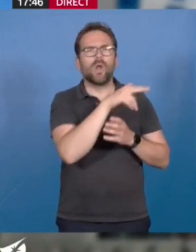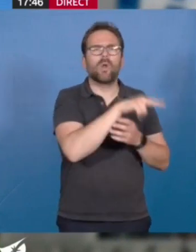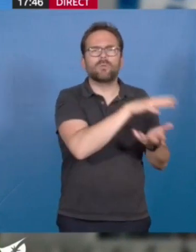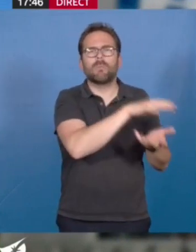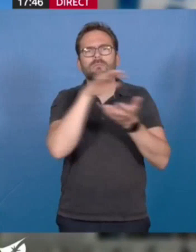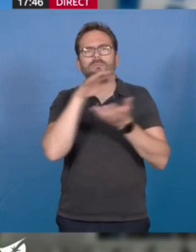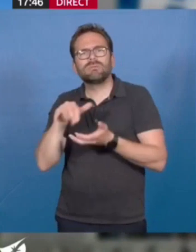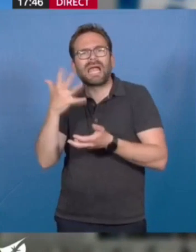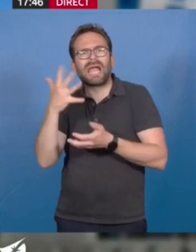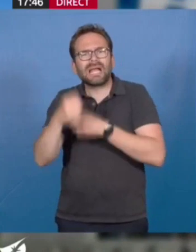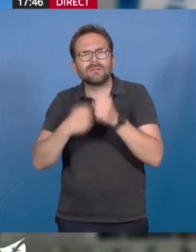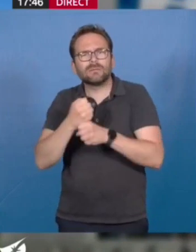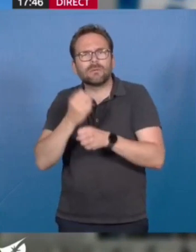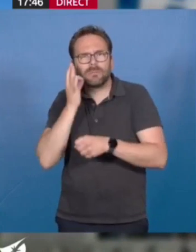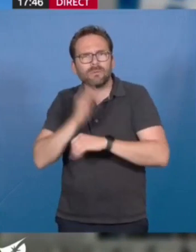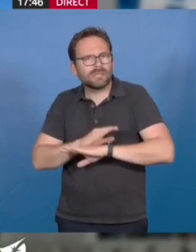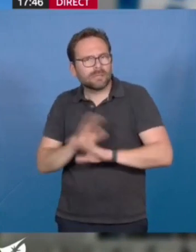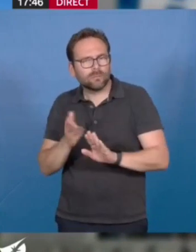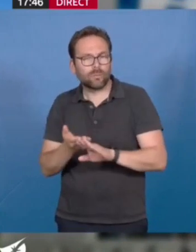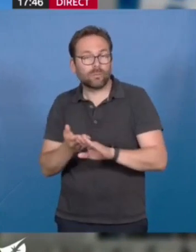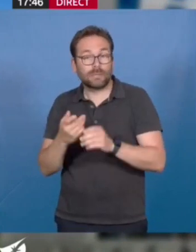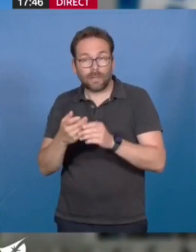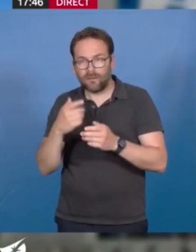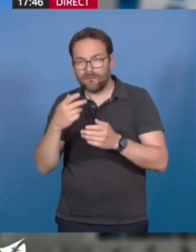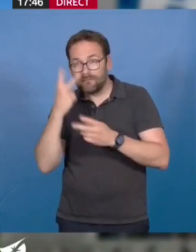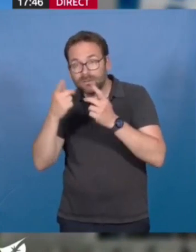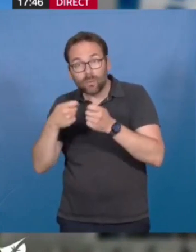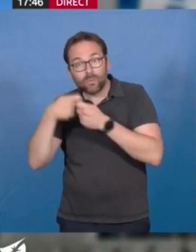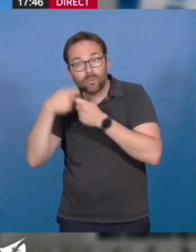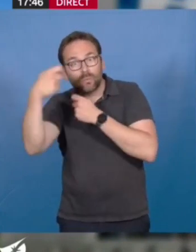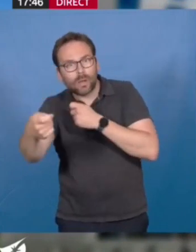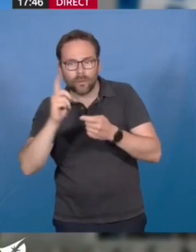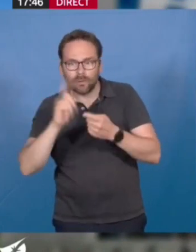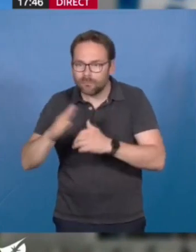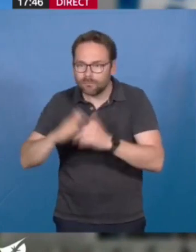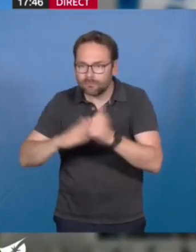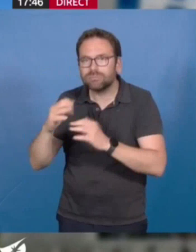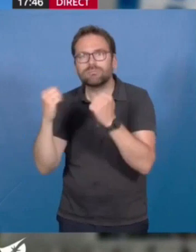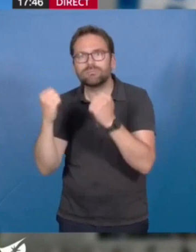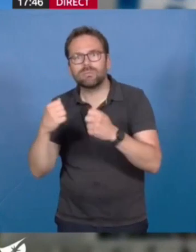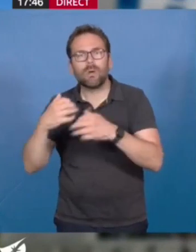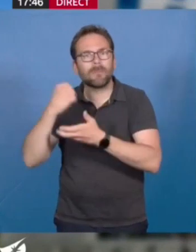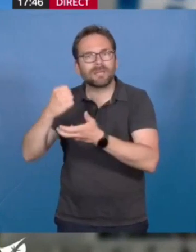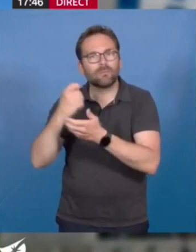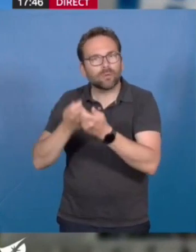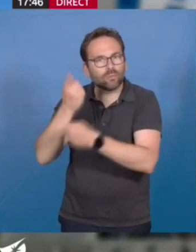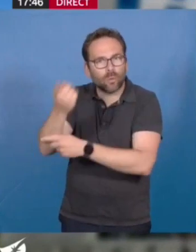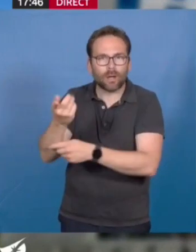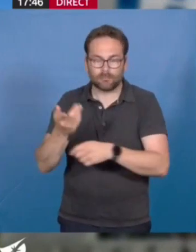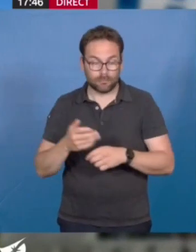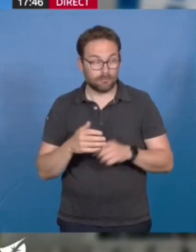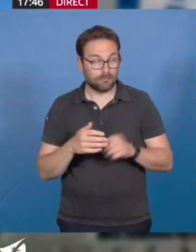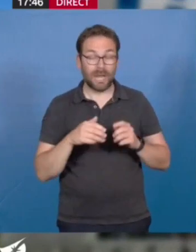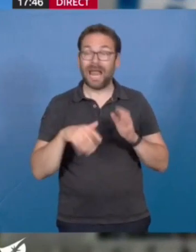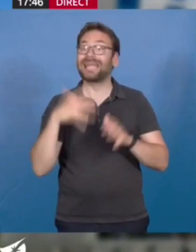15 ans seulement ne peut être une perspective durable pour les bailleurs bâtisseurs d'un patrimoine durable. Au bout de 15 ans, les bailleurs